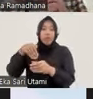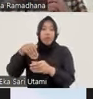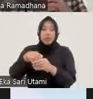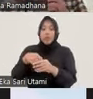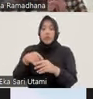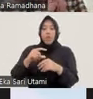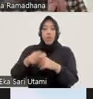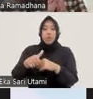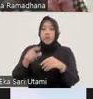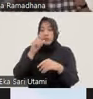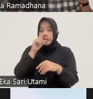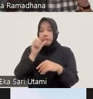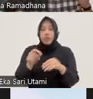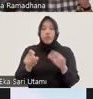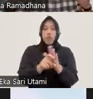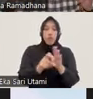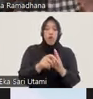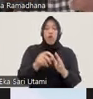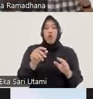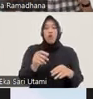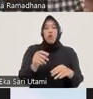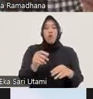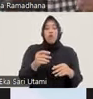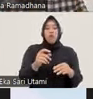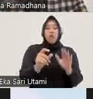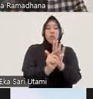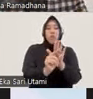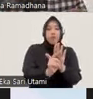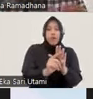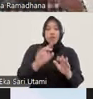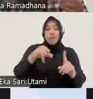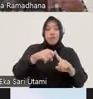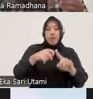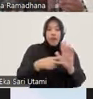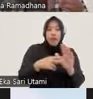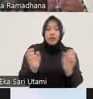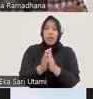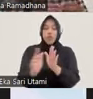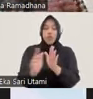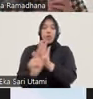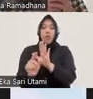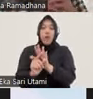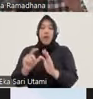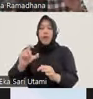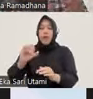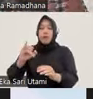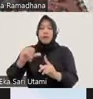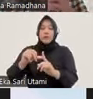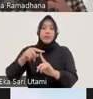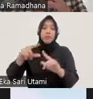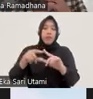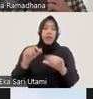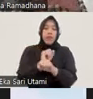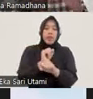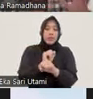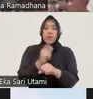dan cipta kerja. Tapi, undang-undang untuk pembangunan hukum nasional, itu betul-betul diabaikan oleh pemerintahan saat